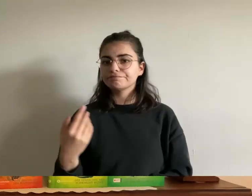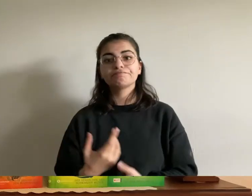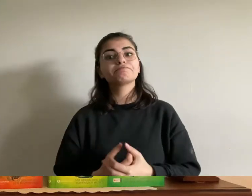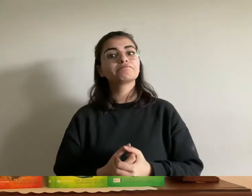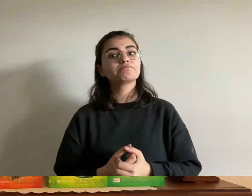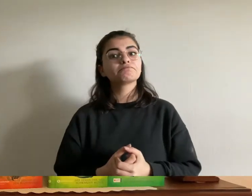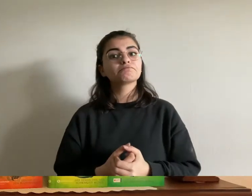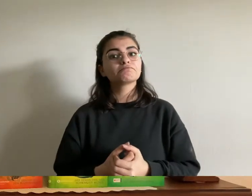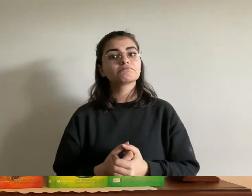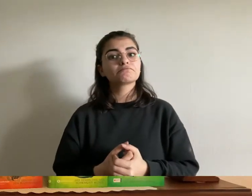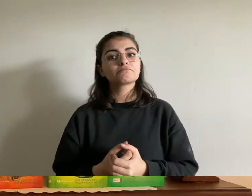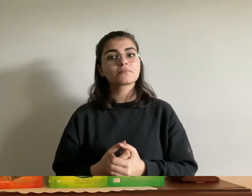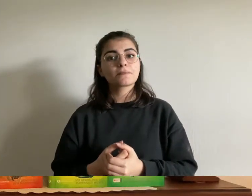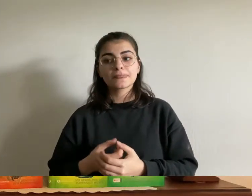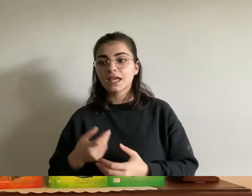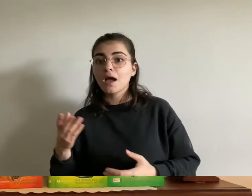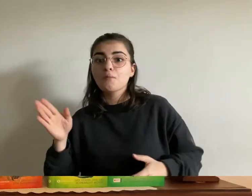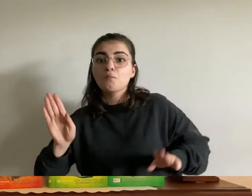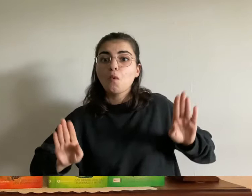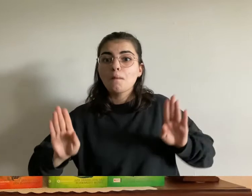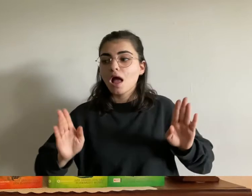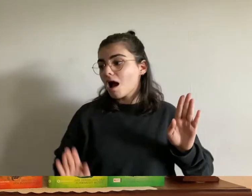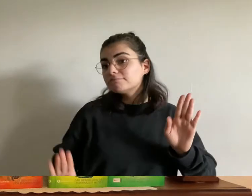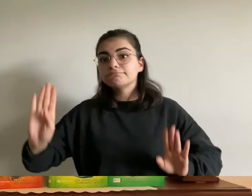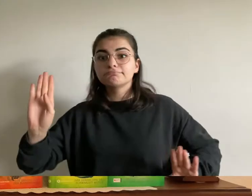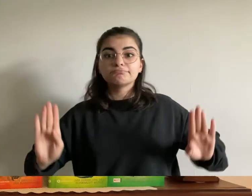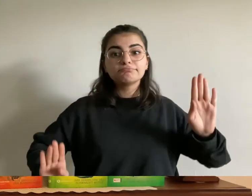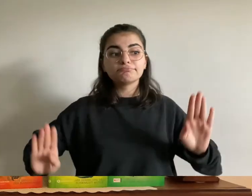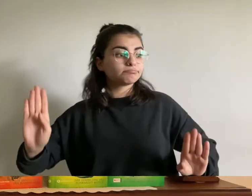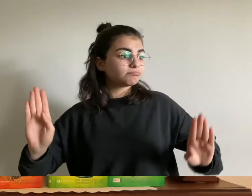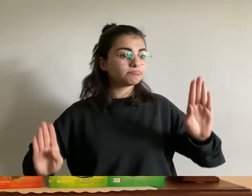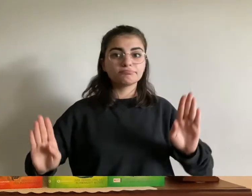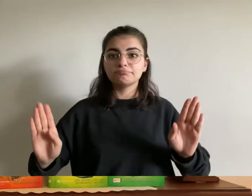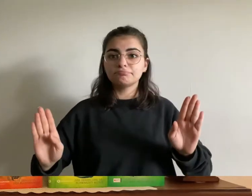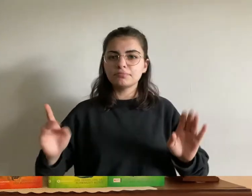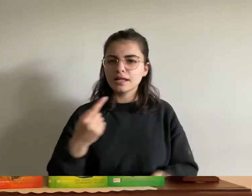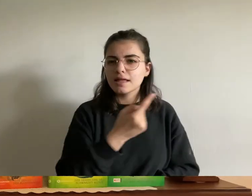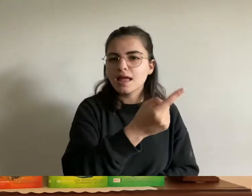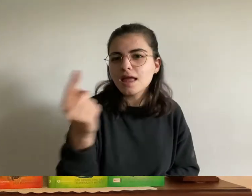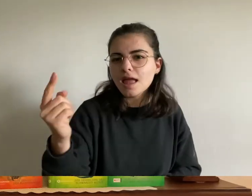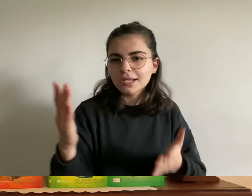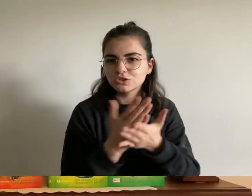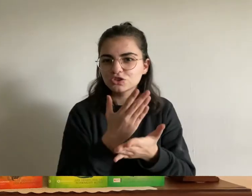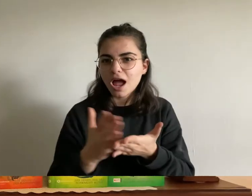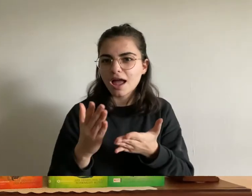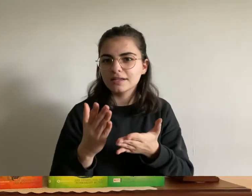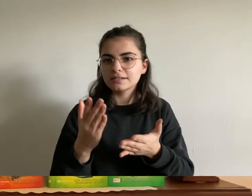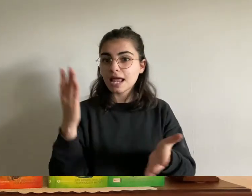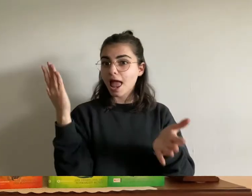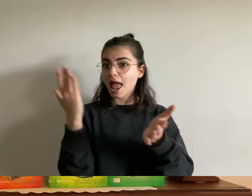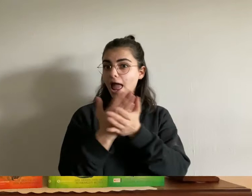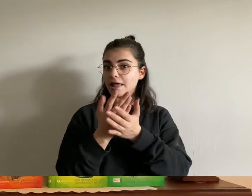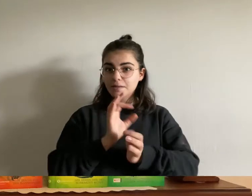erscheinen und auf und ab hüpfen entscheidet selbst welches ende euch lieber ist die leute applaudierten